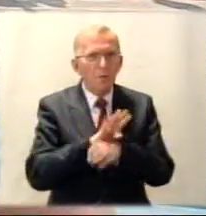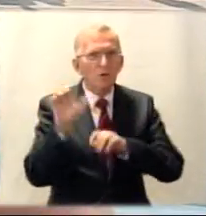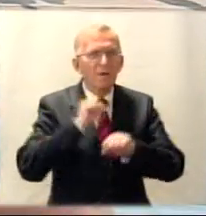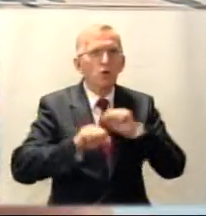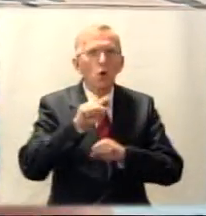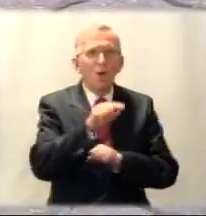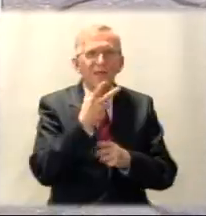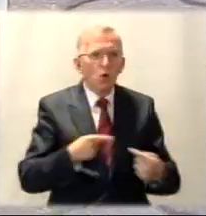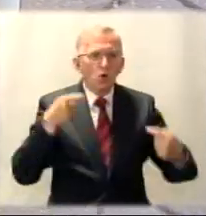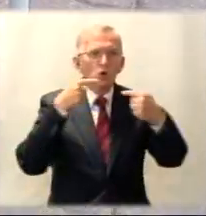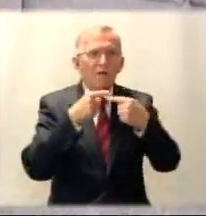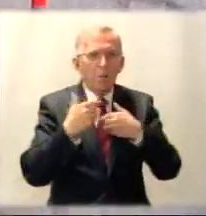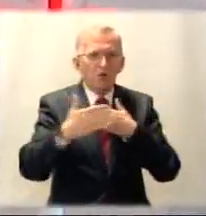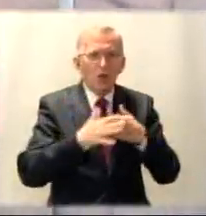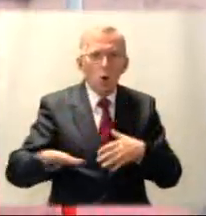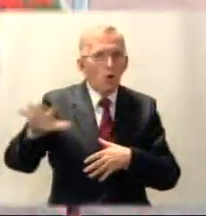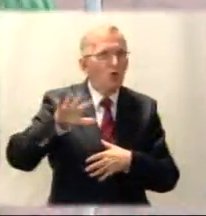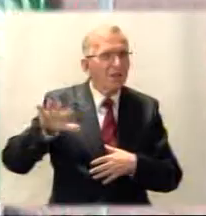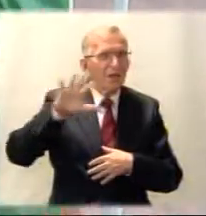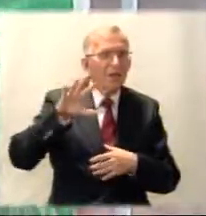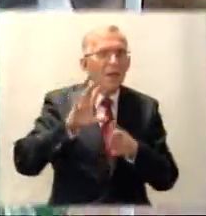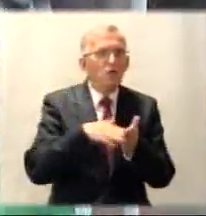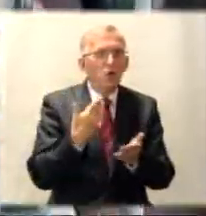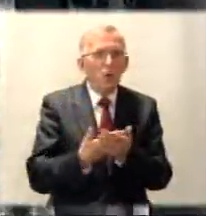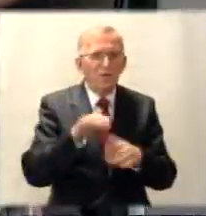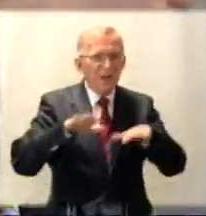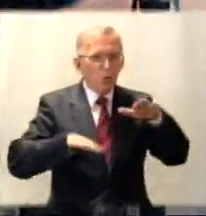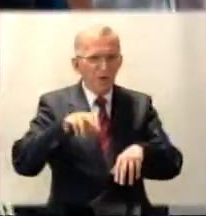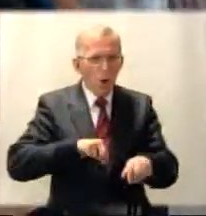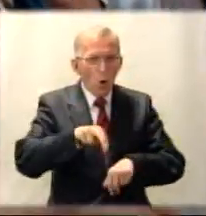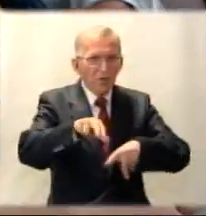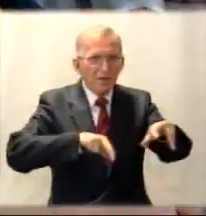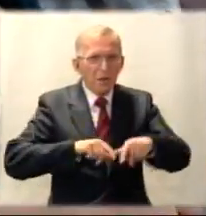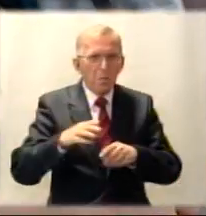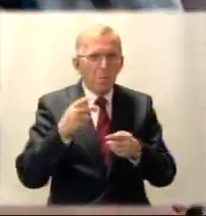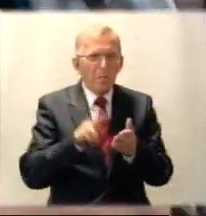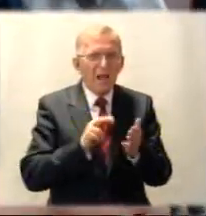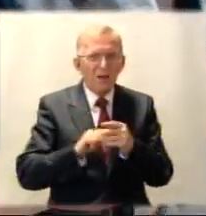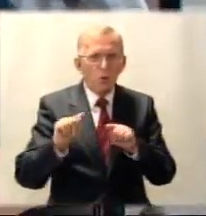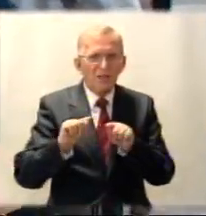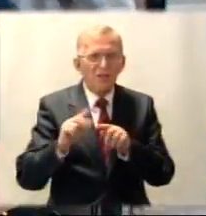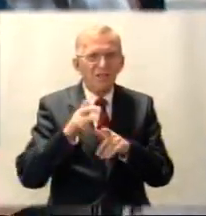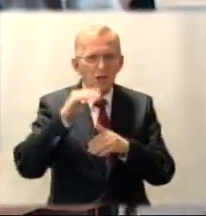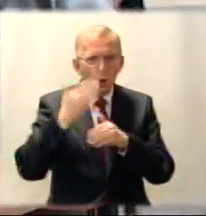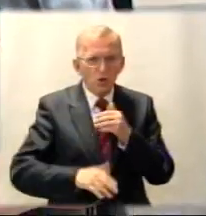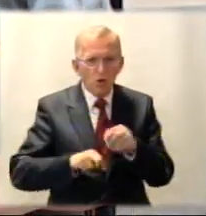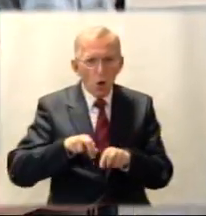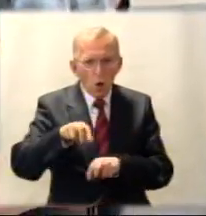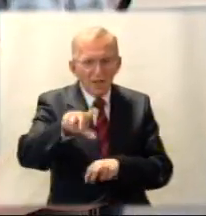najbliższego otoczenia, czyli na przykład nierówne chodniki, brak oznaczeń w miejscach, gdzie kończy się chodnik, a zaczyna ulica,